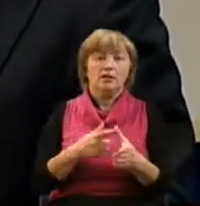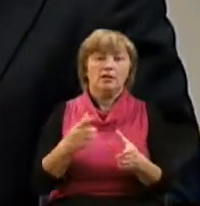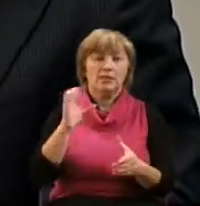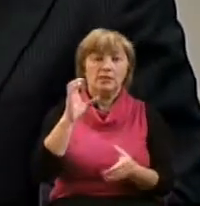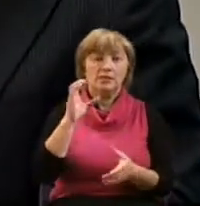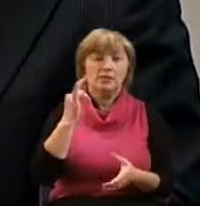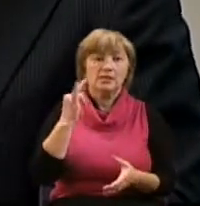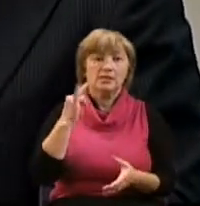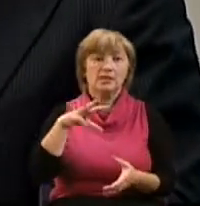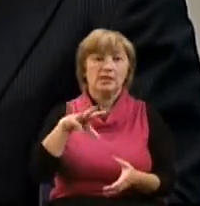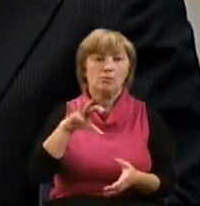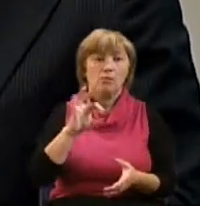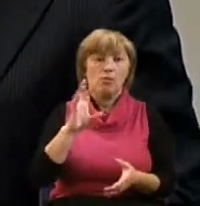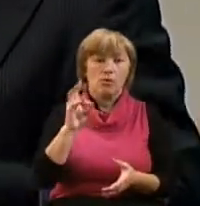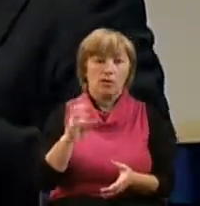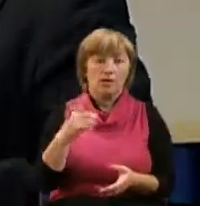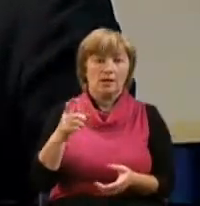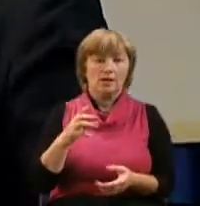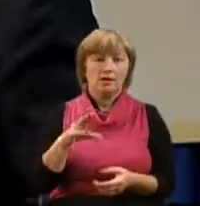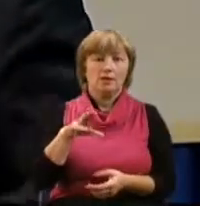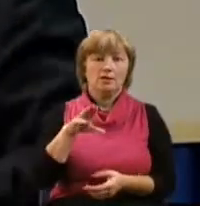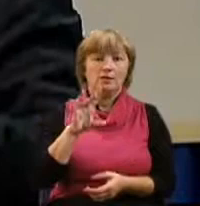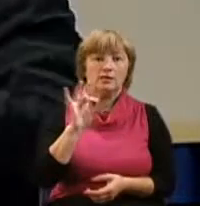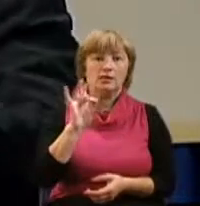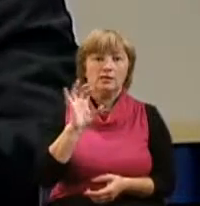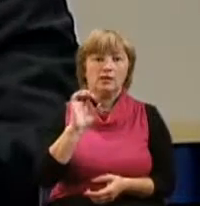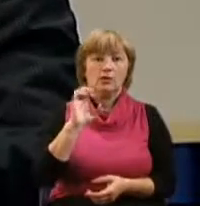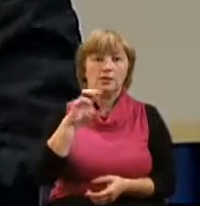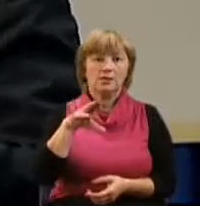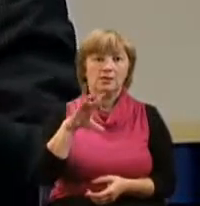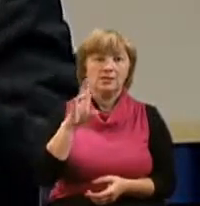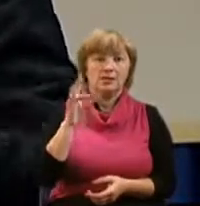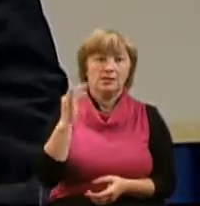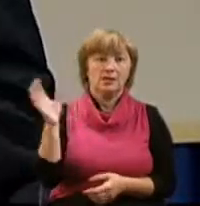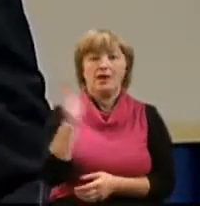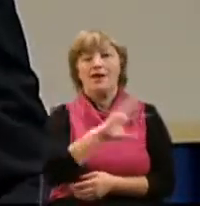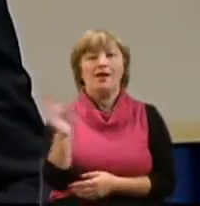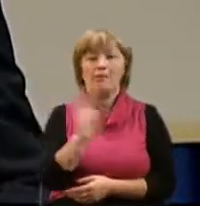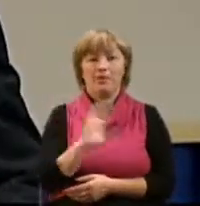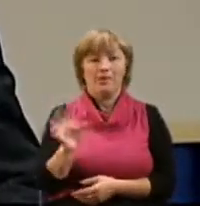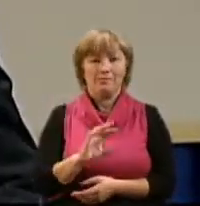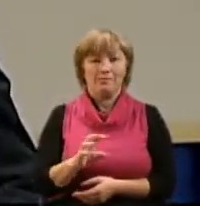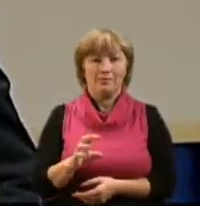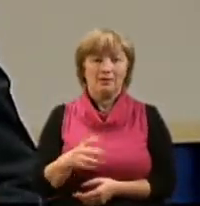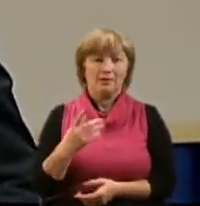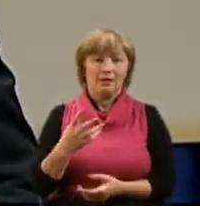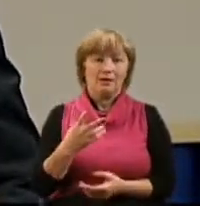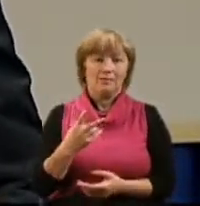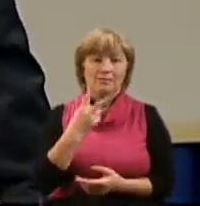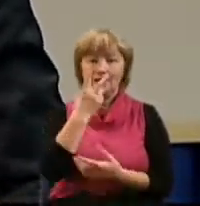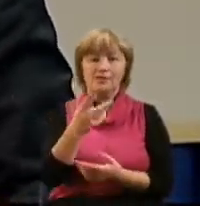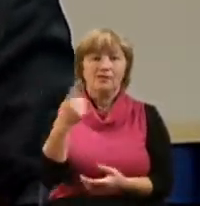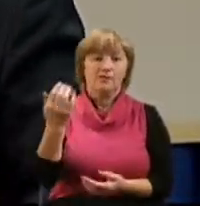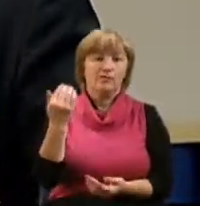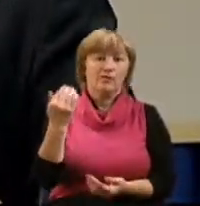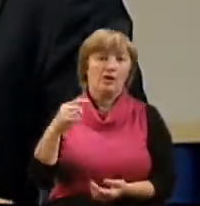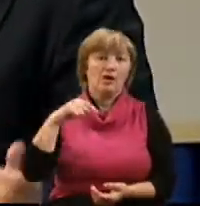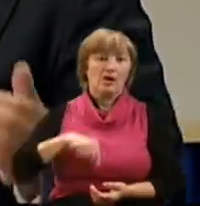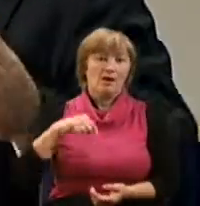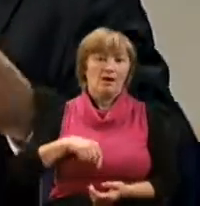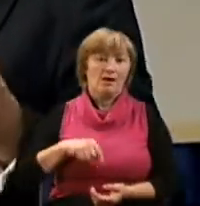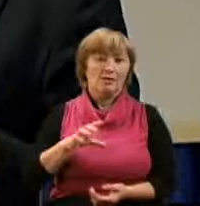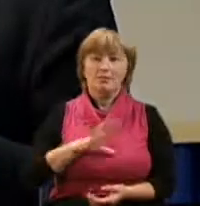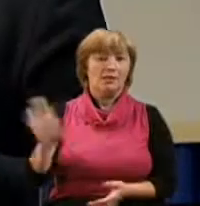И имя Симон означает «тростник» или «колеблемый». Это имя, оно отображало его характер, то,